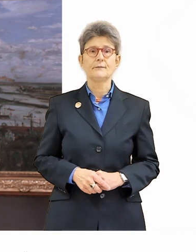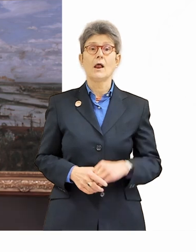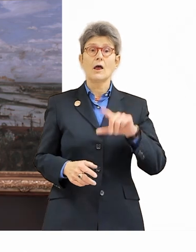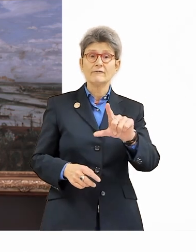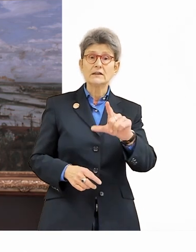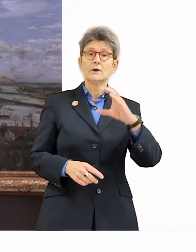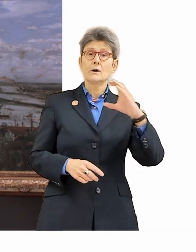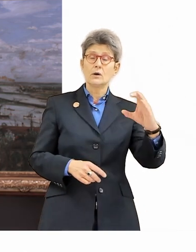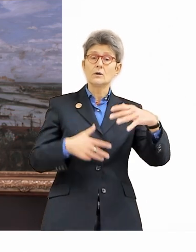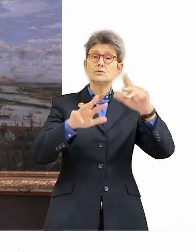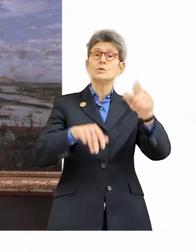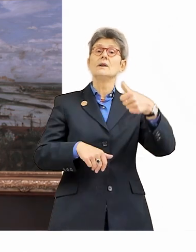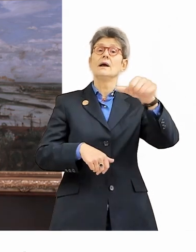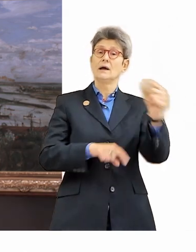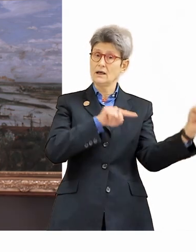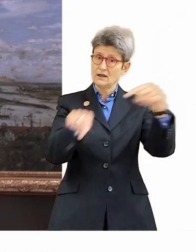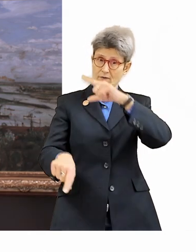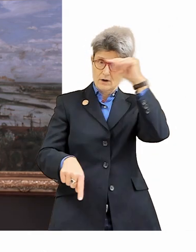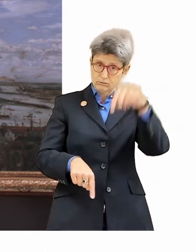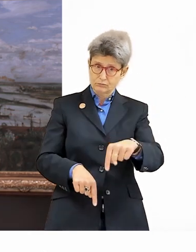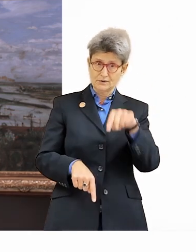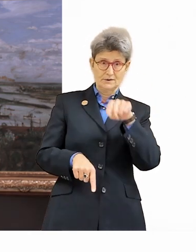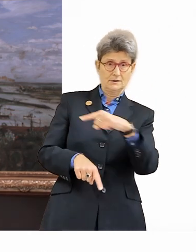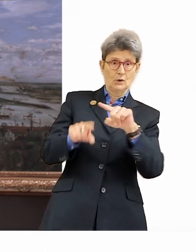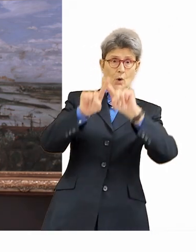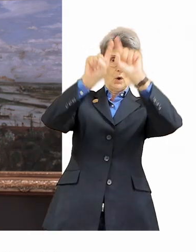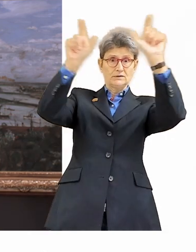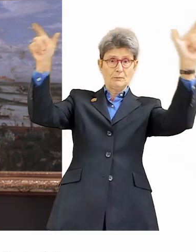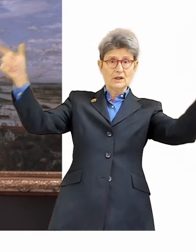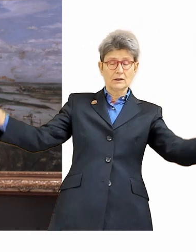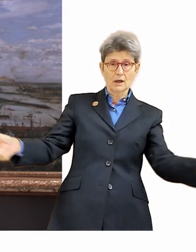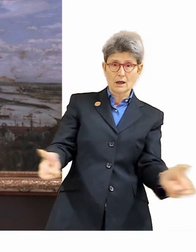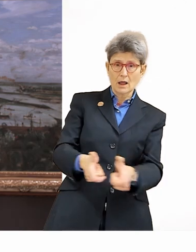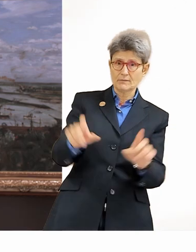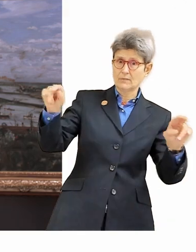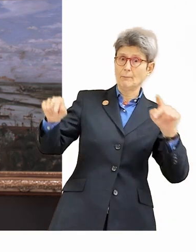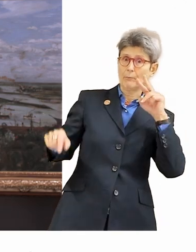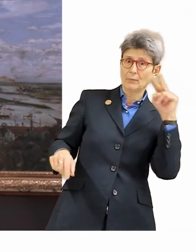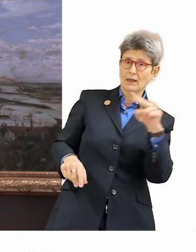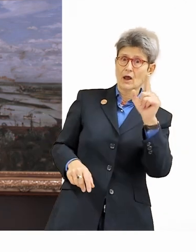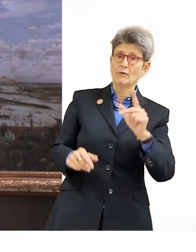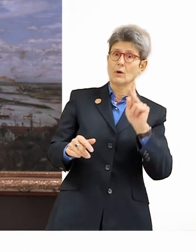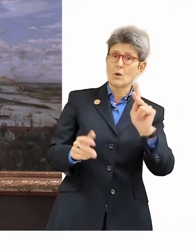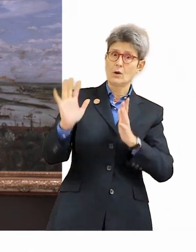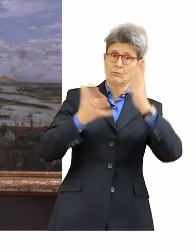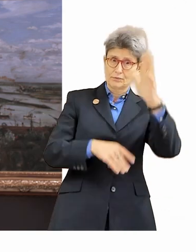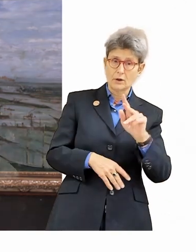1911 kommt Lobis Korinth nach Hamburg und das, was hier unter anderem entsteht, ist die großformatige Darstellung, die den Blick auf den Köhlbrand zeigt.